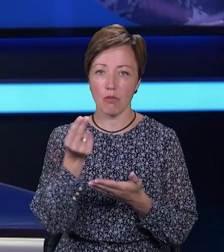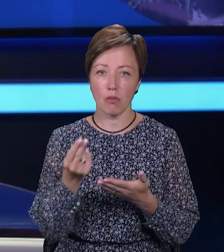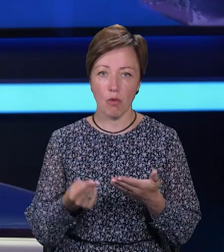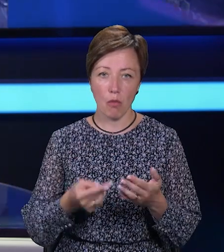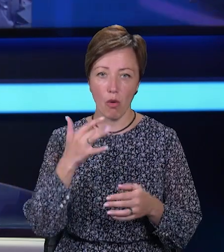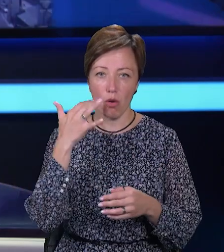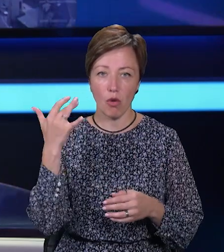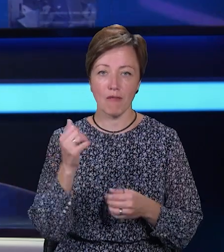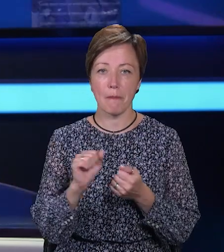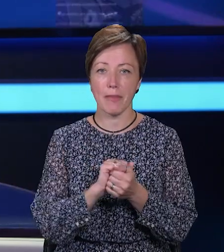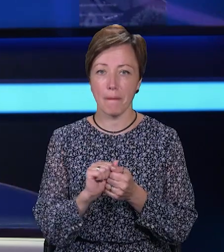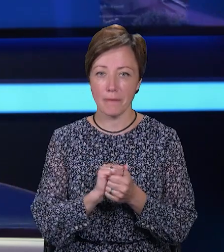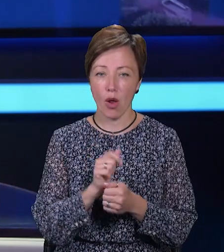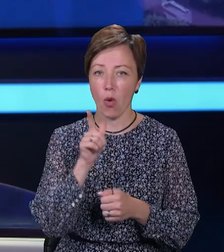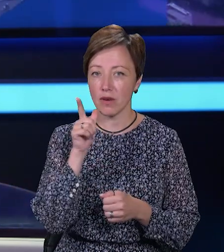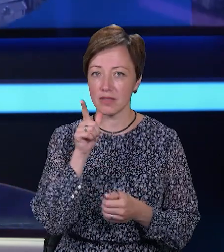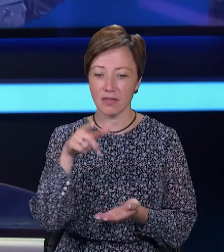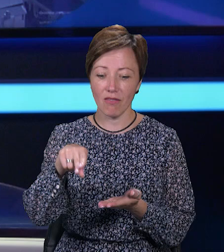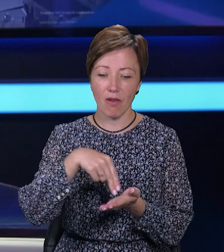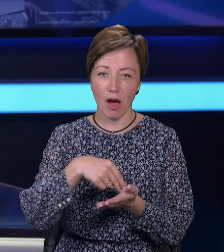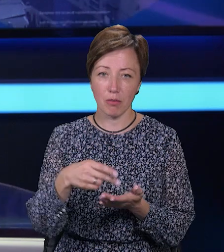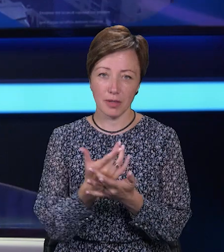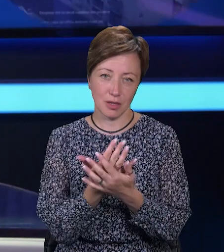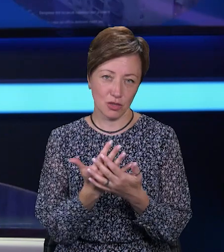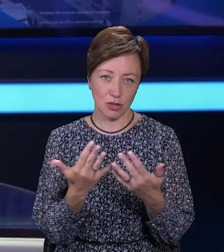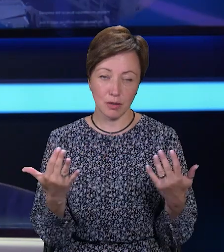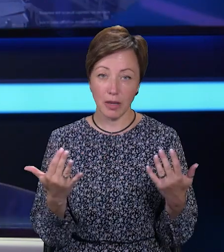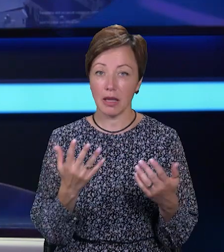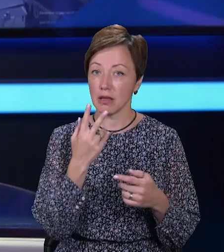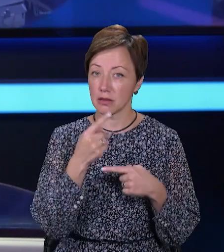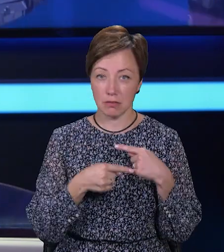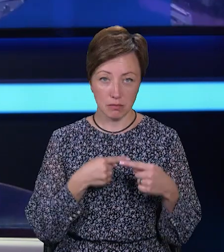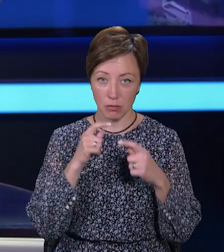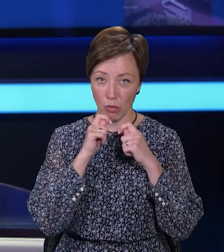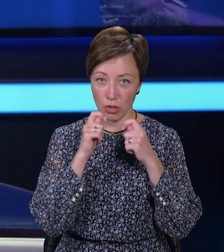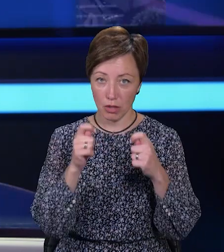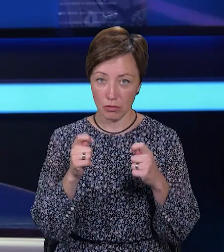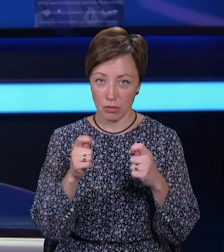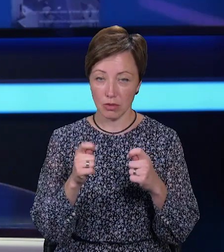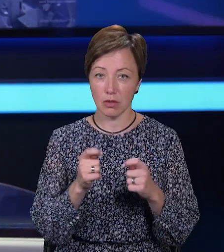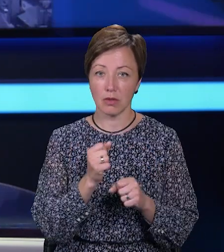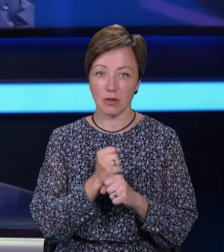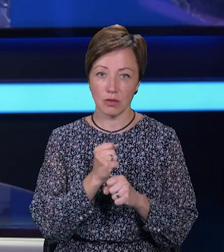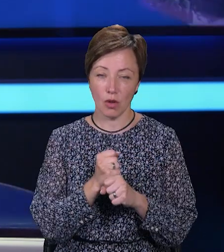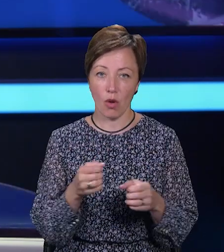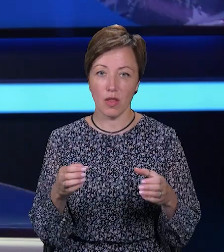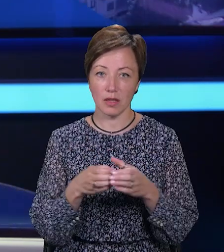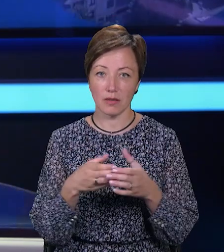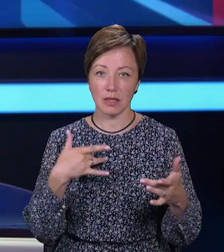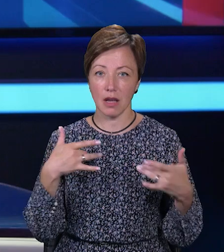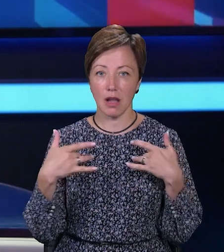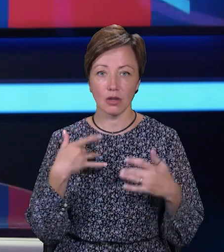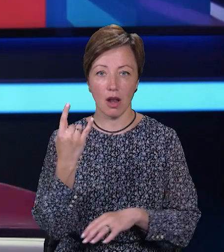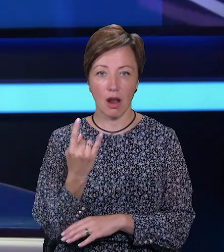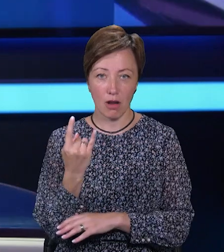кольоровий папір, олівці, фарби та інша канцелярія. Традиційно подарунок для малечі влаштував і колектив театру